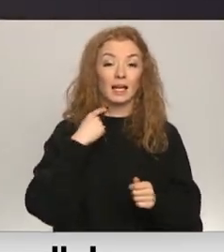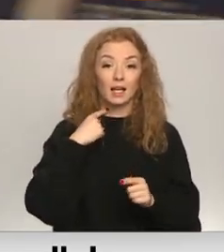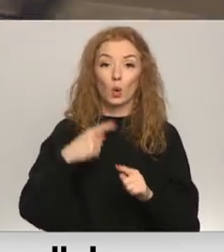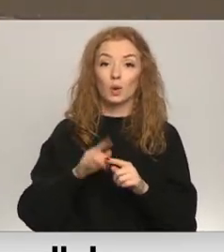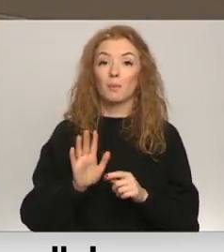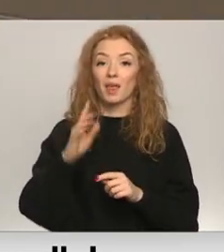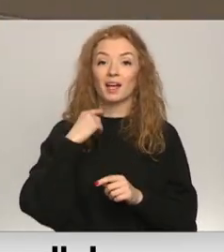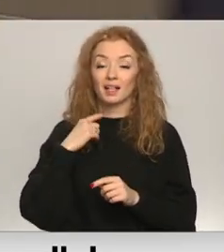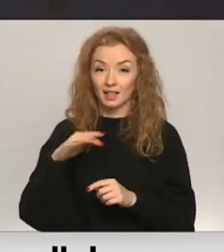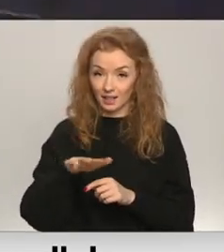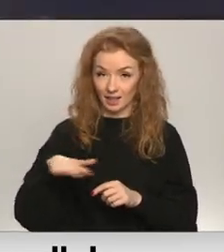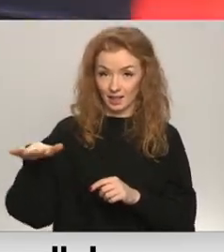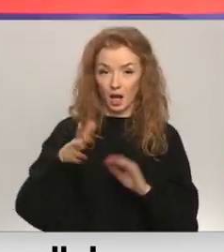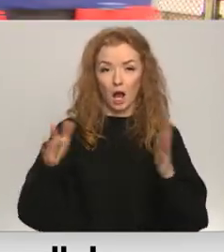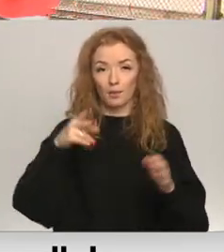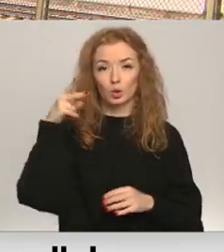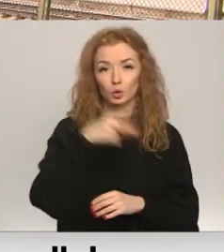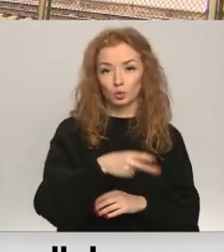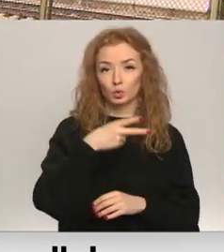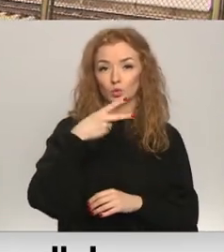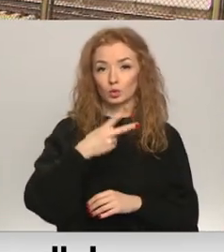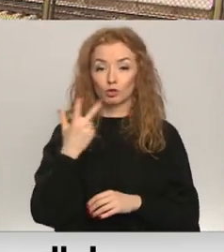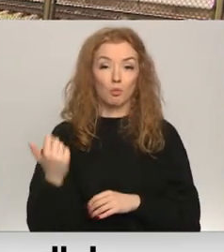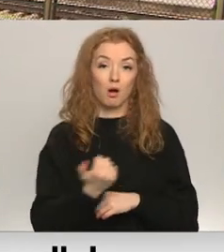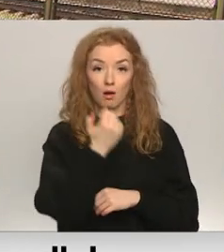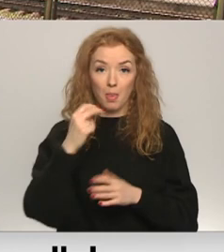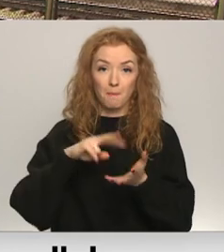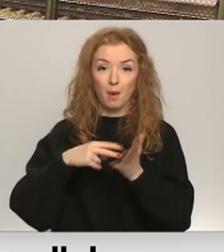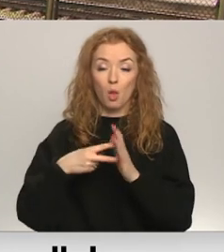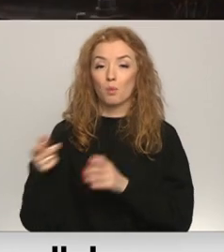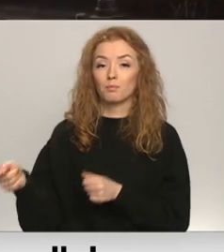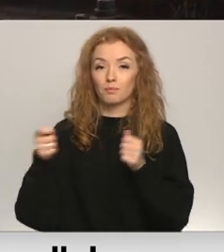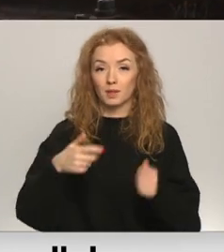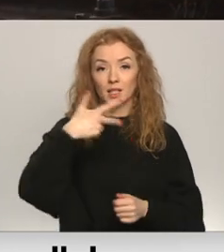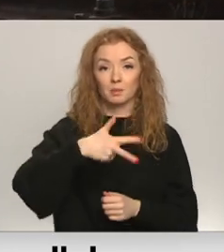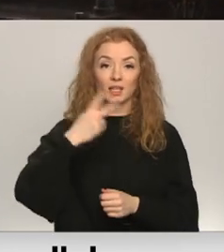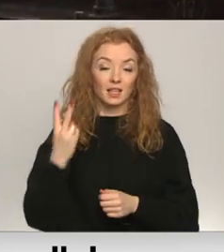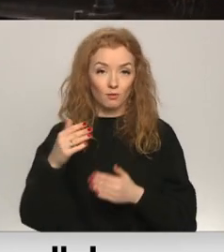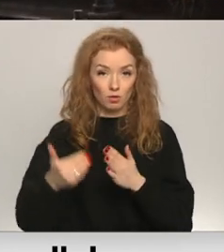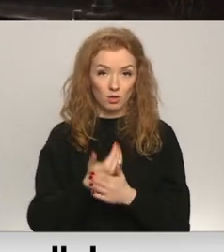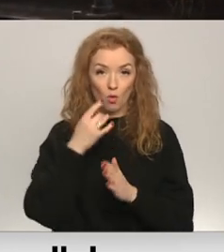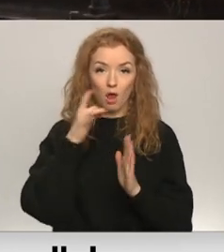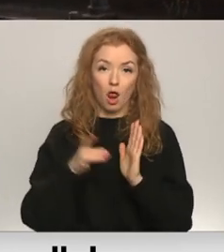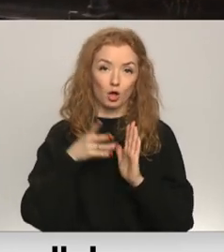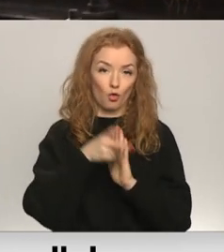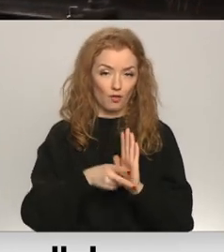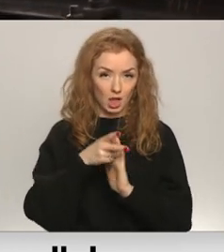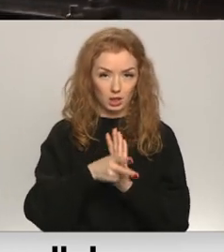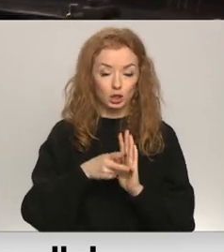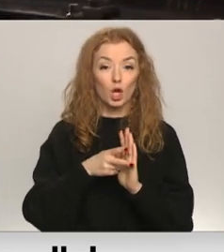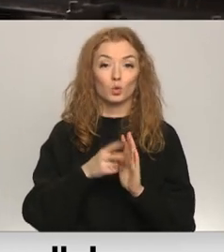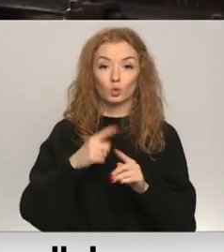maršrutos. Kopumā līdz 2023. gadam plānots piegādāt 32 jaunas elektrovilcienus.